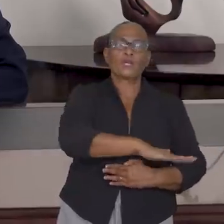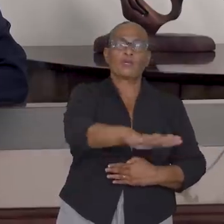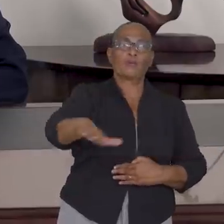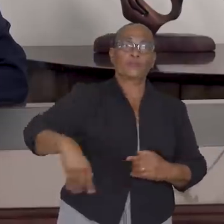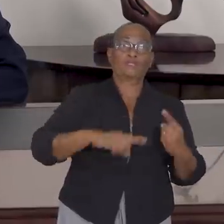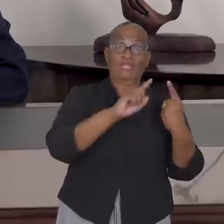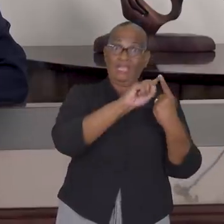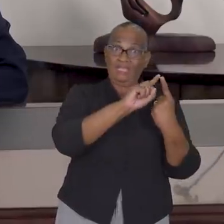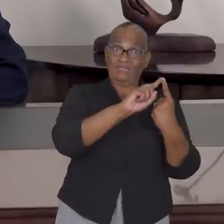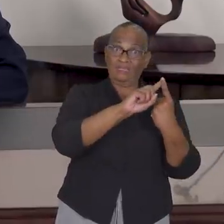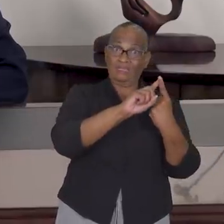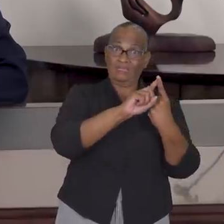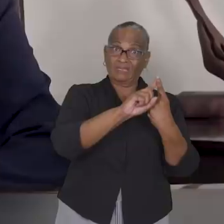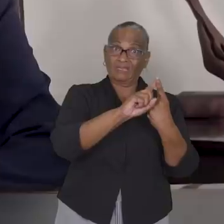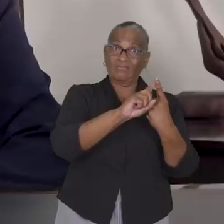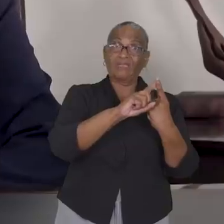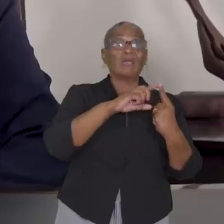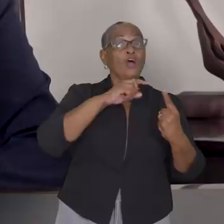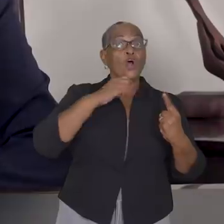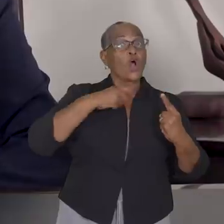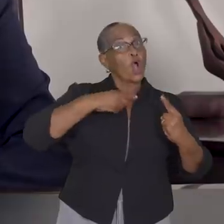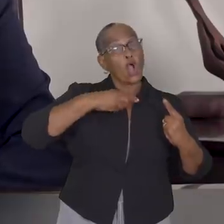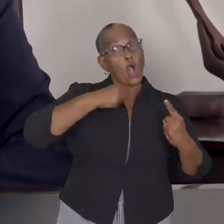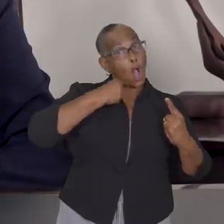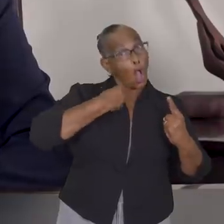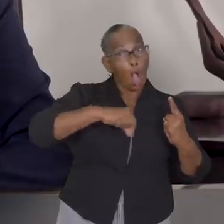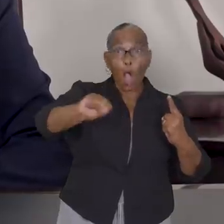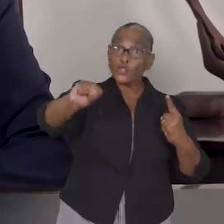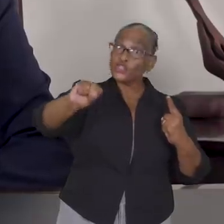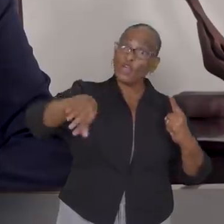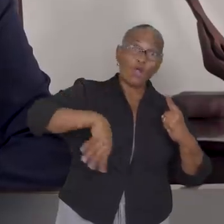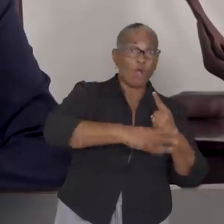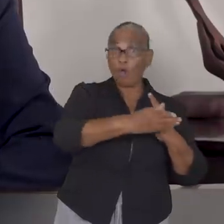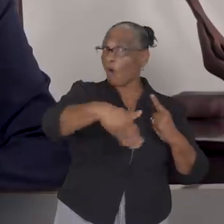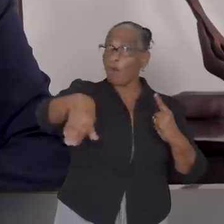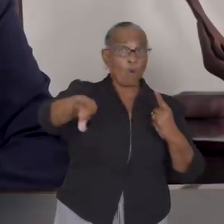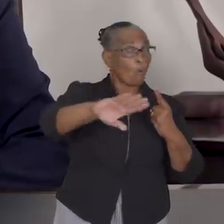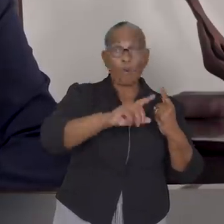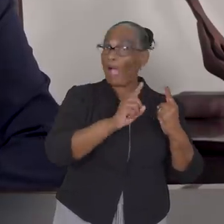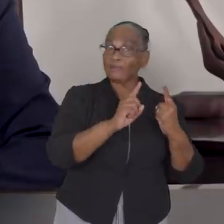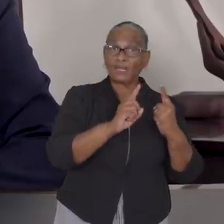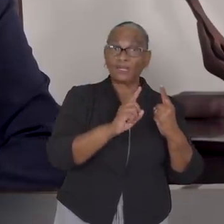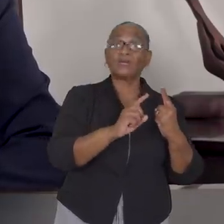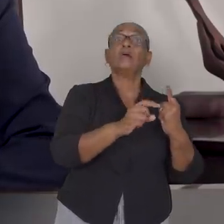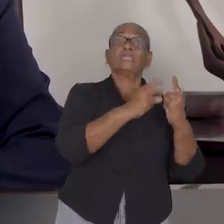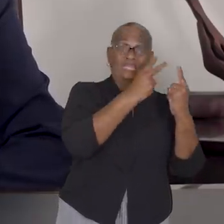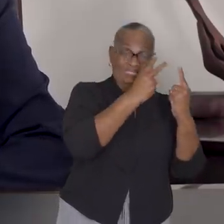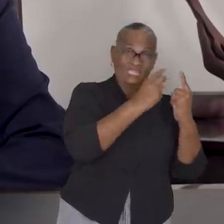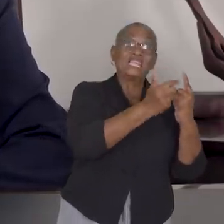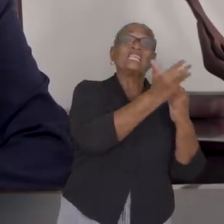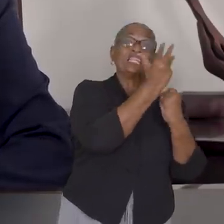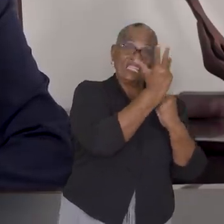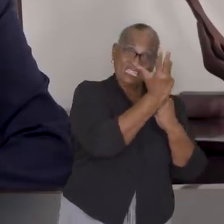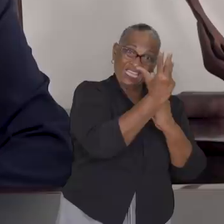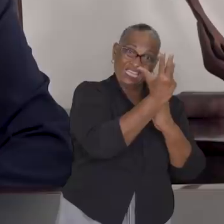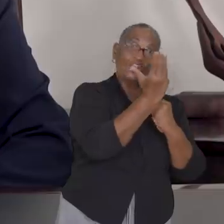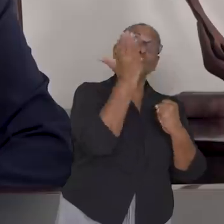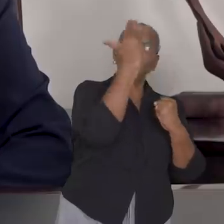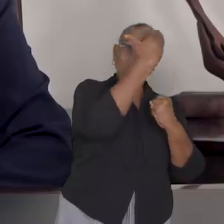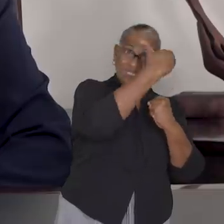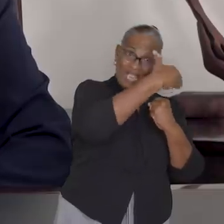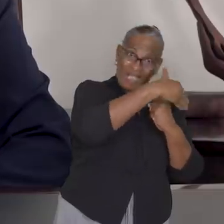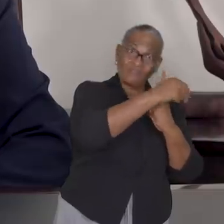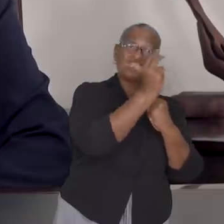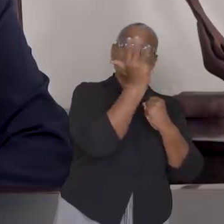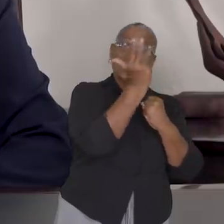grondgebied. 1. Het uitgaansverbod wordt ingesteld van 21